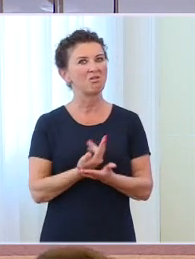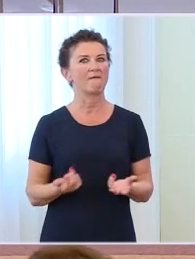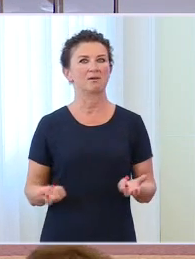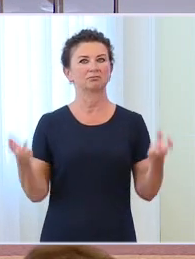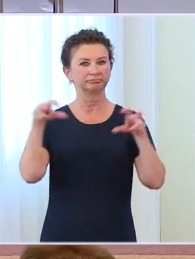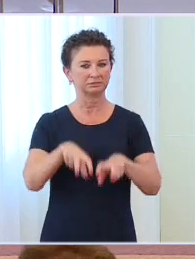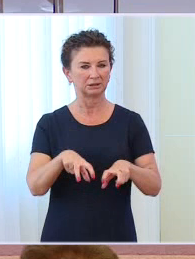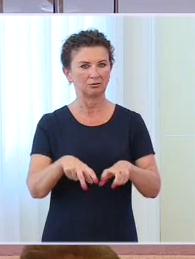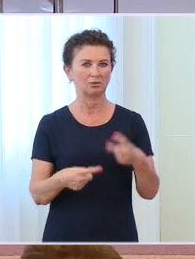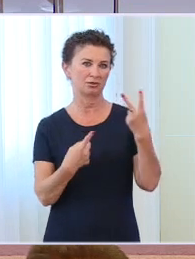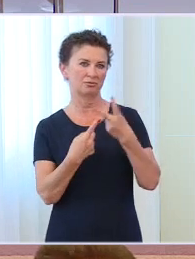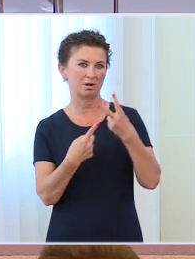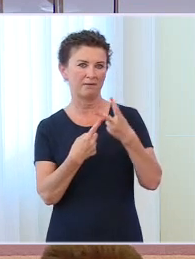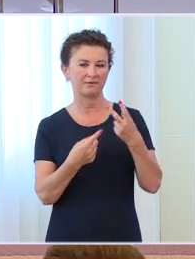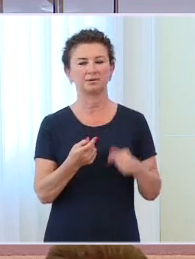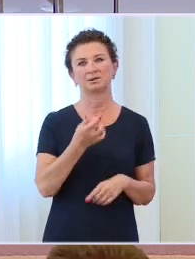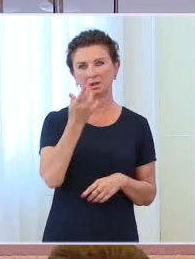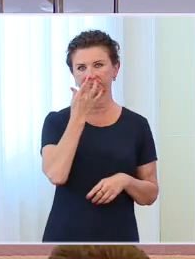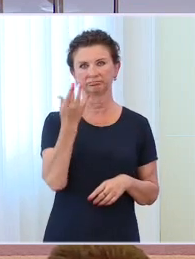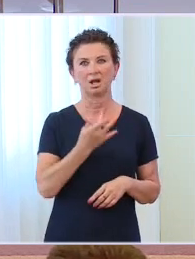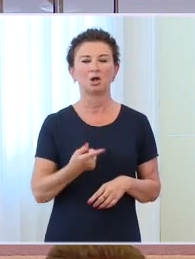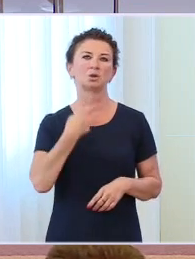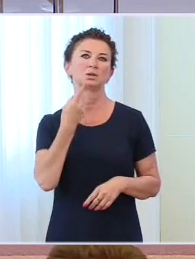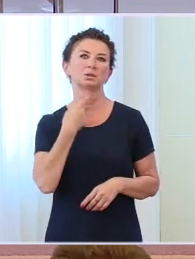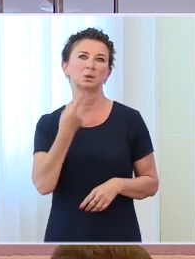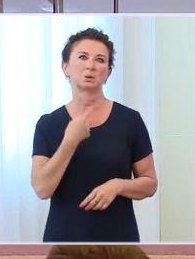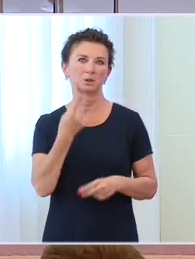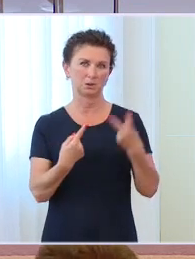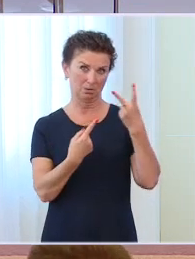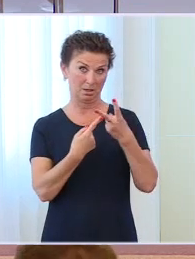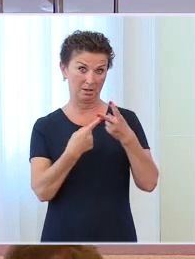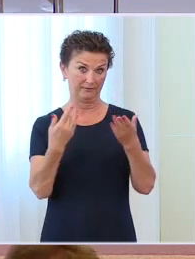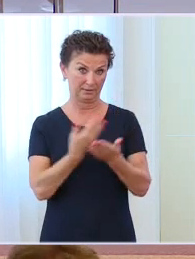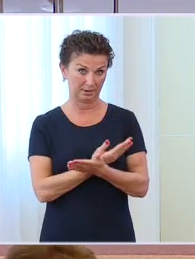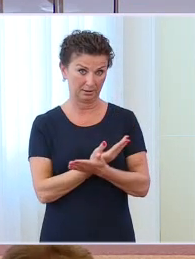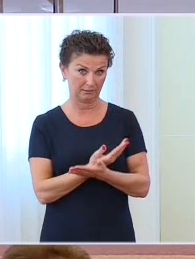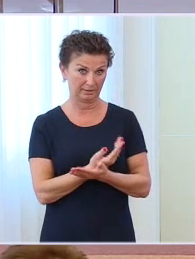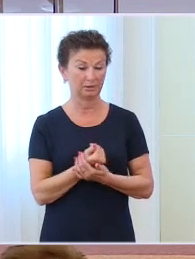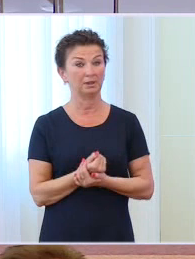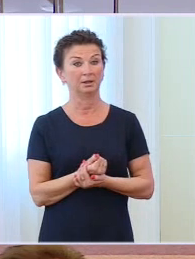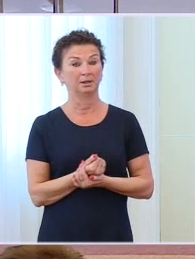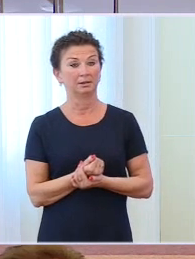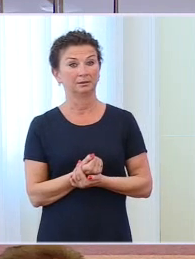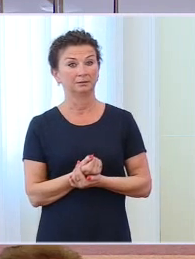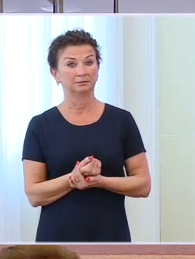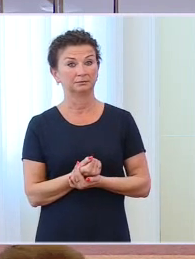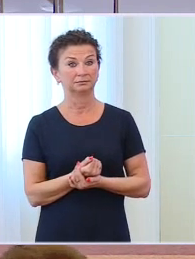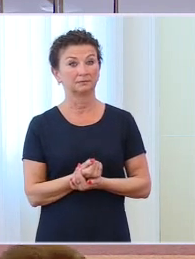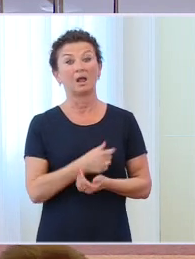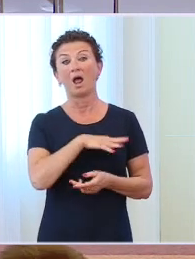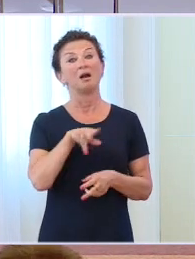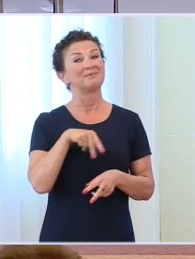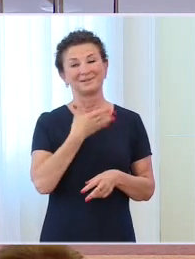walczyć z propagandą. 10 września konferencja fundatorów. Pytanie, ile my jesteśmy w stanie na to wyłożyć,